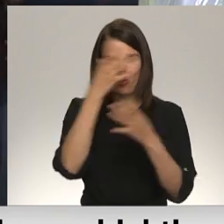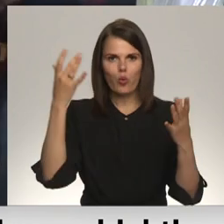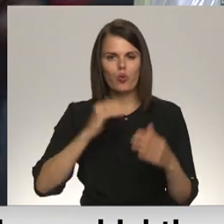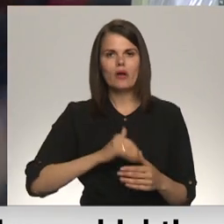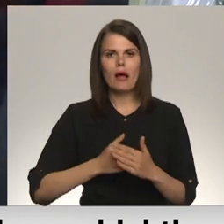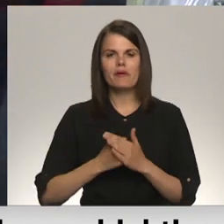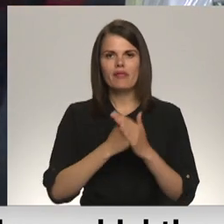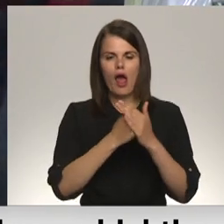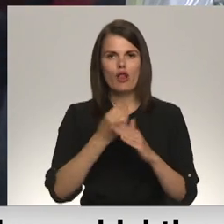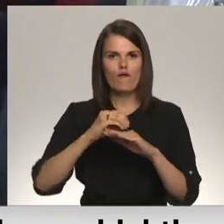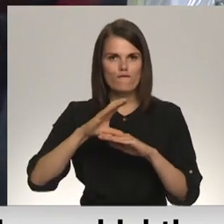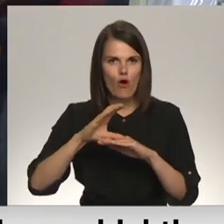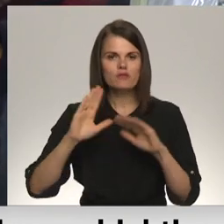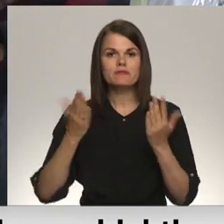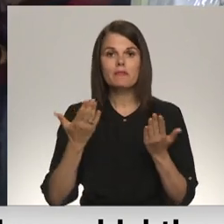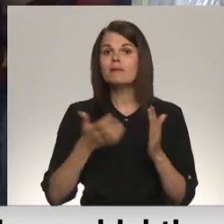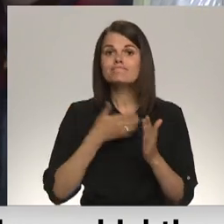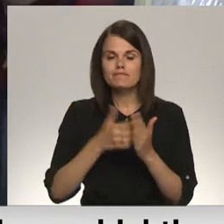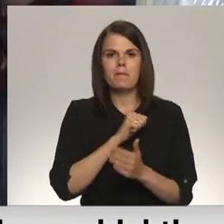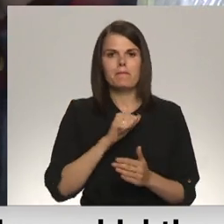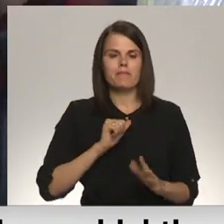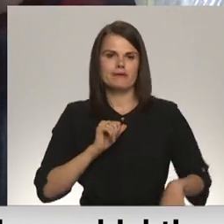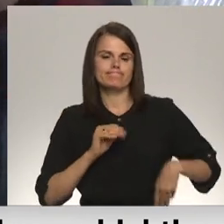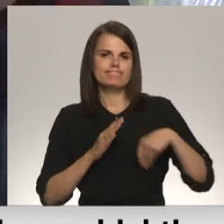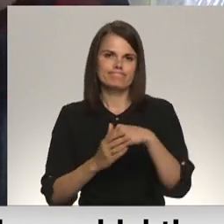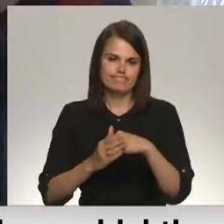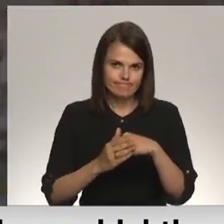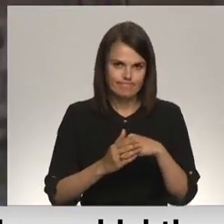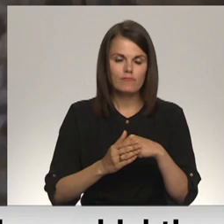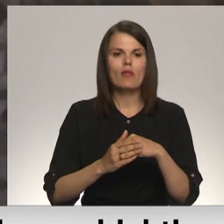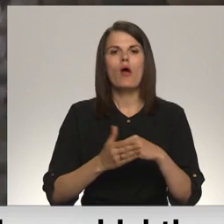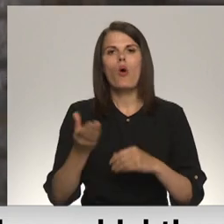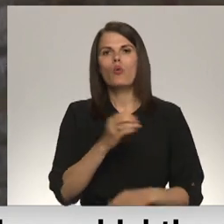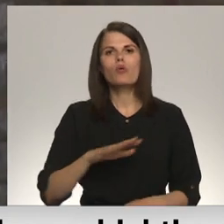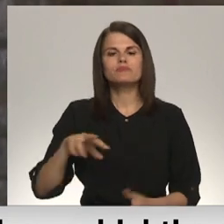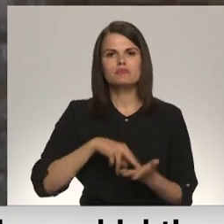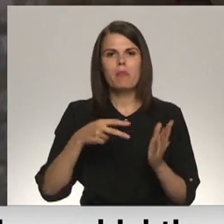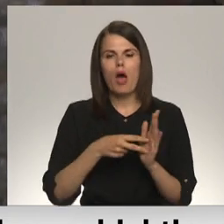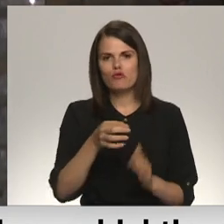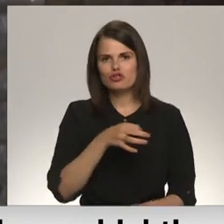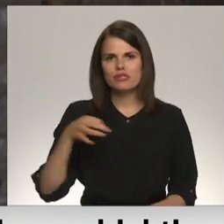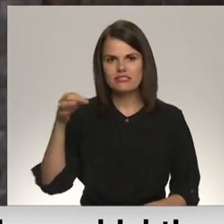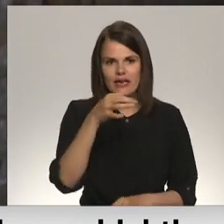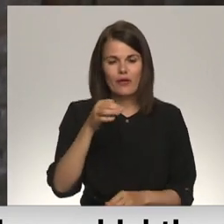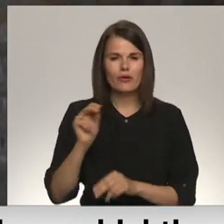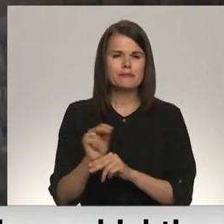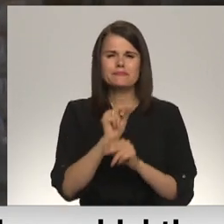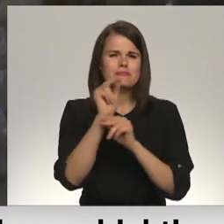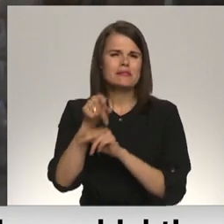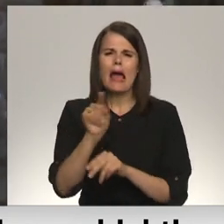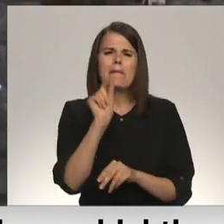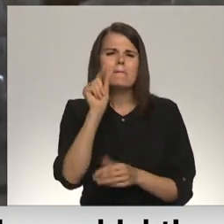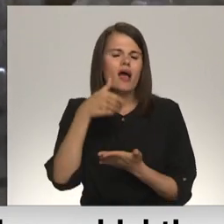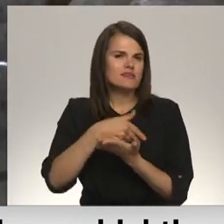iztrukstošais pielikts gan no pašu budžeta, gan kur zemes plānošanas reģiona. Rekonstruētais pils stūrīts gan ir tikai pilienas lielajā